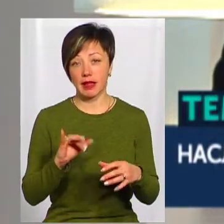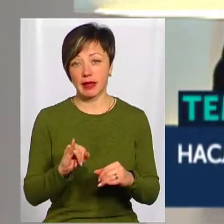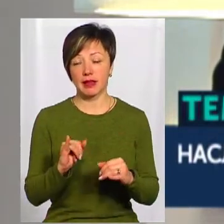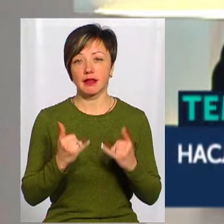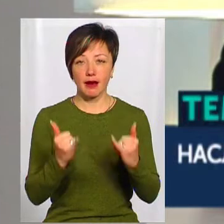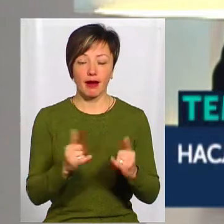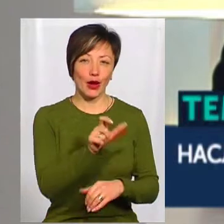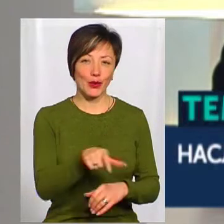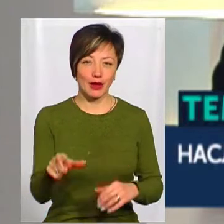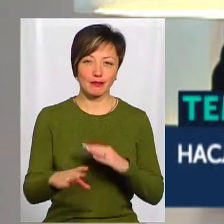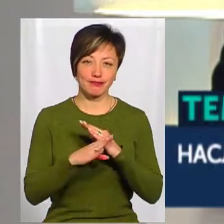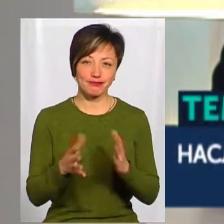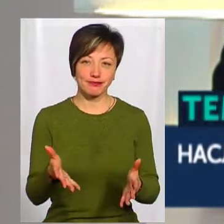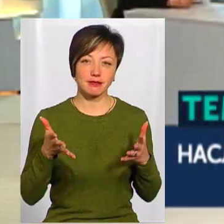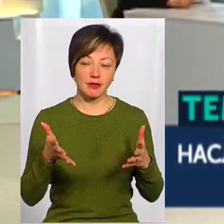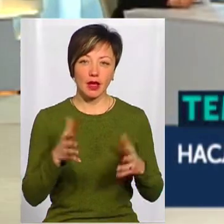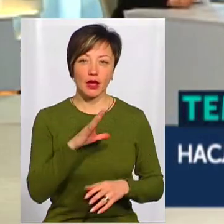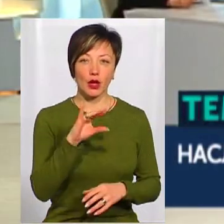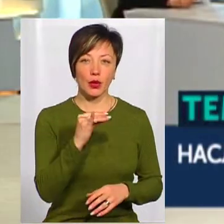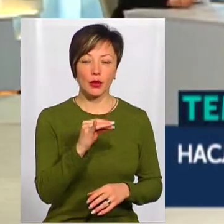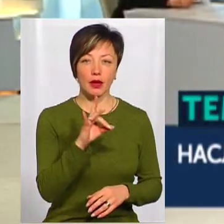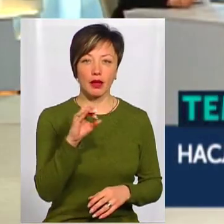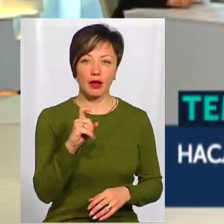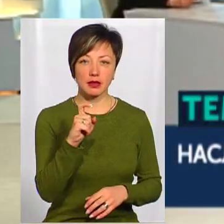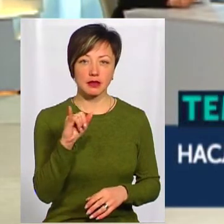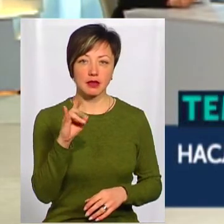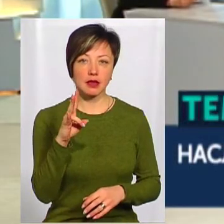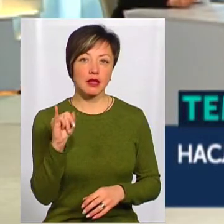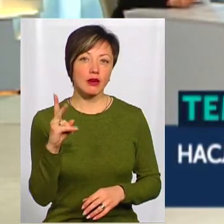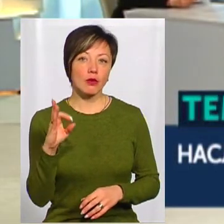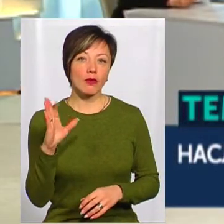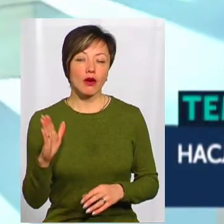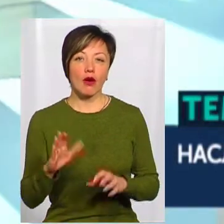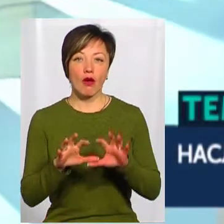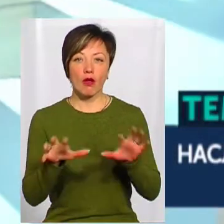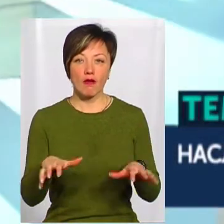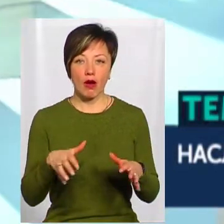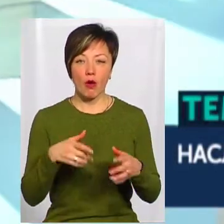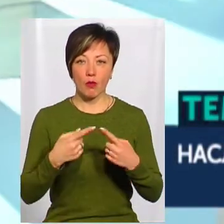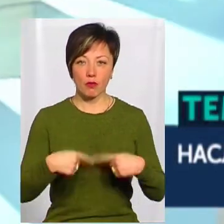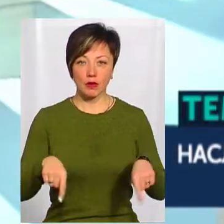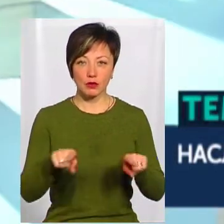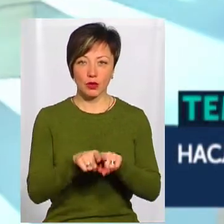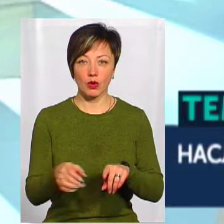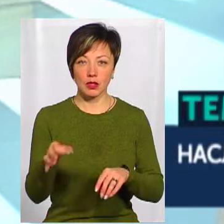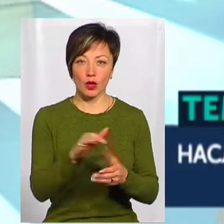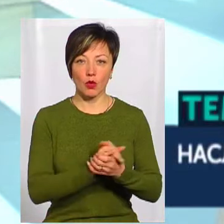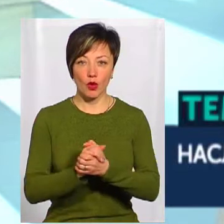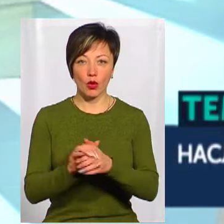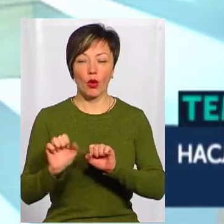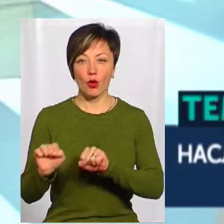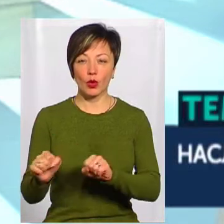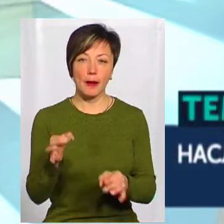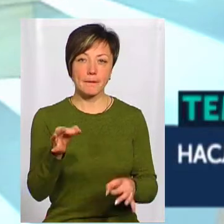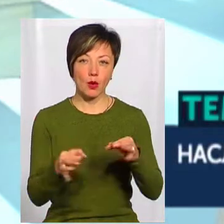людей. Нам допоможе це з'ясувати Юрій Резніков, голова Хмельницької обласної організації Українського товариства охорони